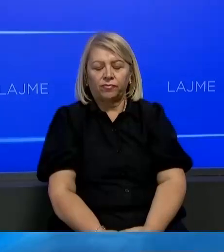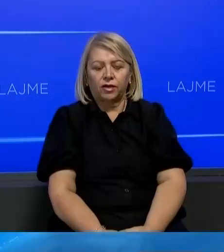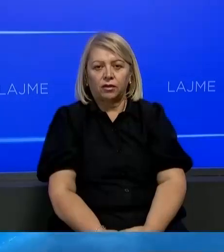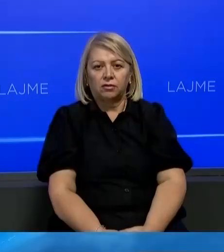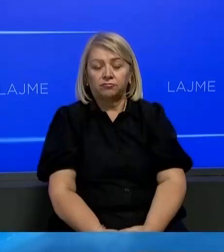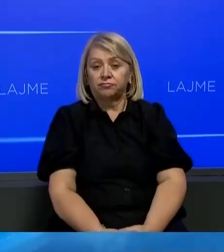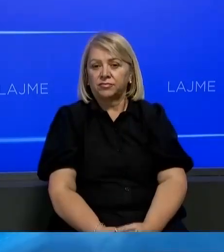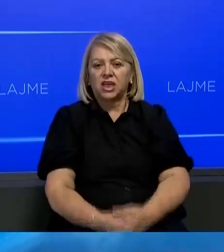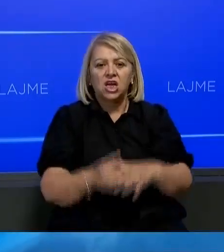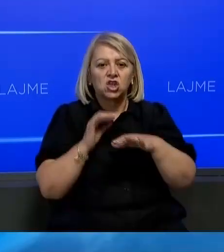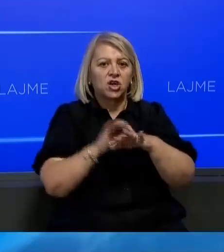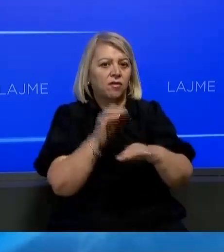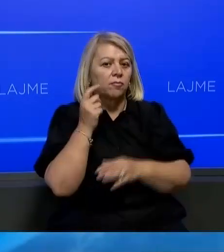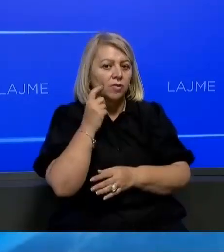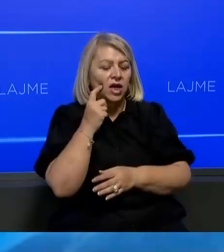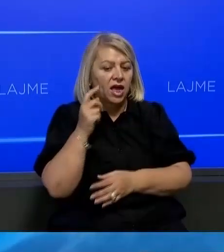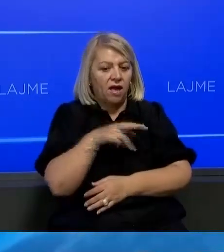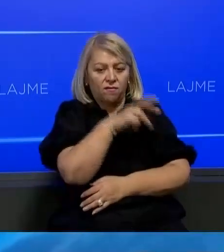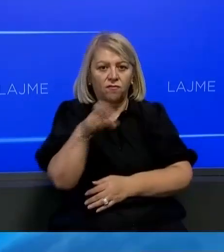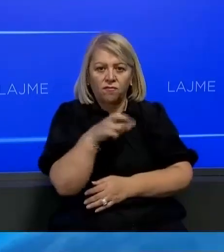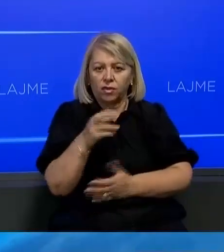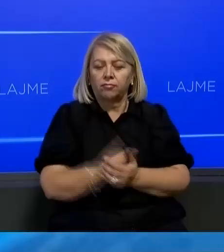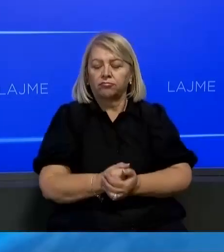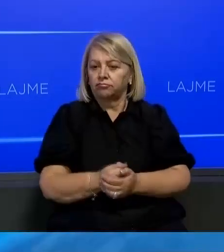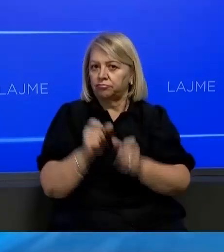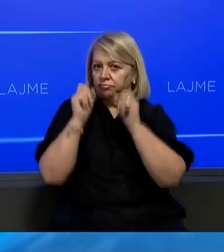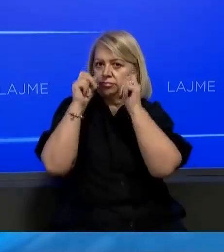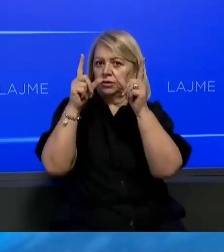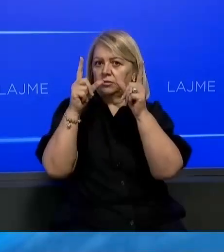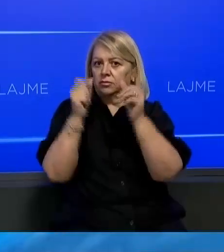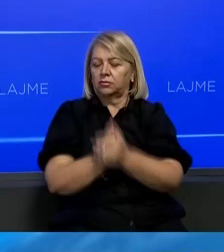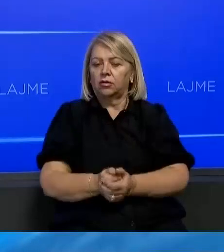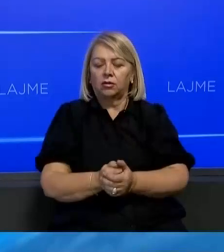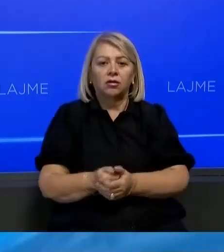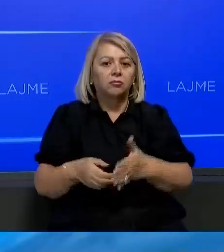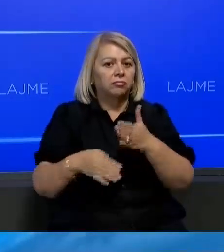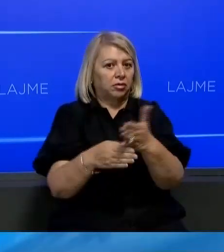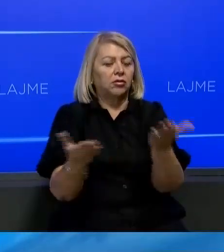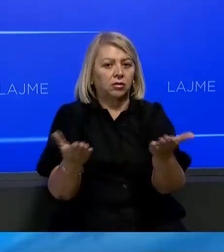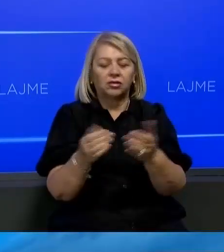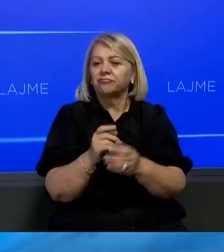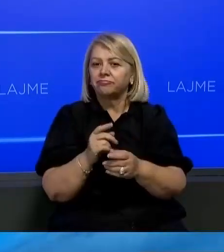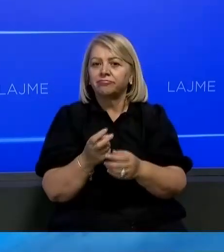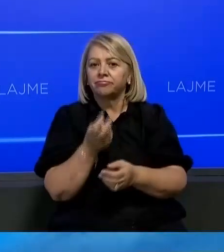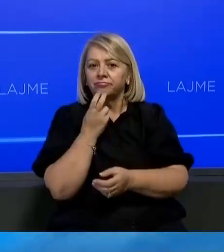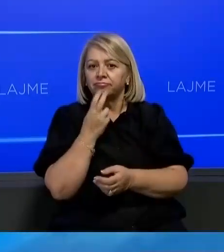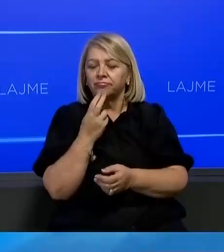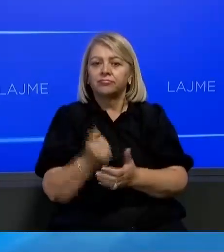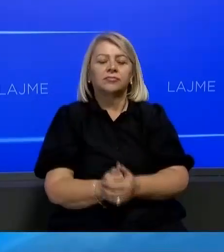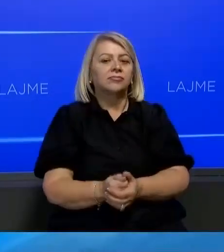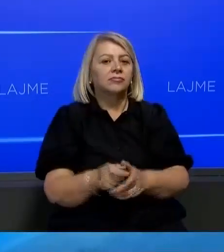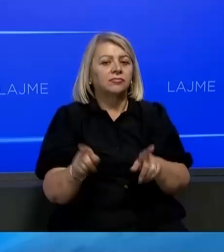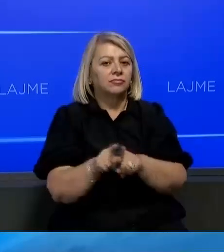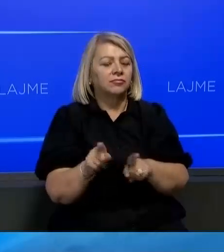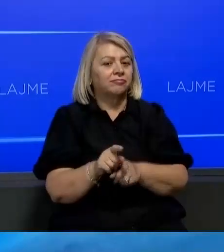I shefi i Bankës Shëndrore Evropiani, cili u dukë i befasuar kër mori një përkrahjet e tilë, ta me shakase dhe bankjereve u prejten